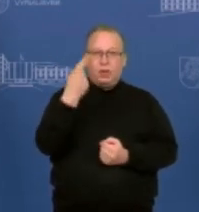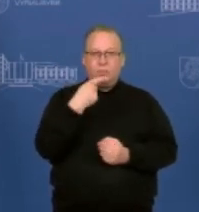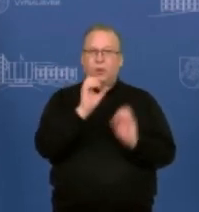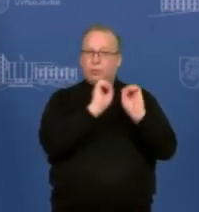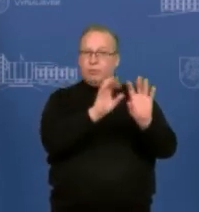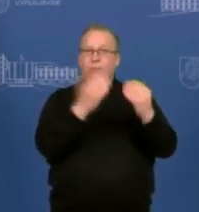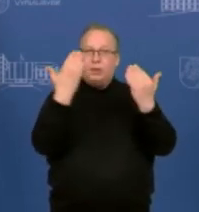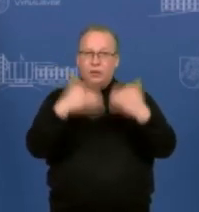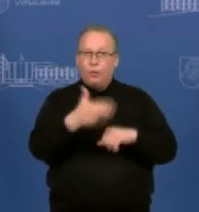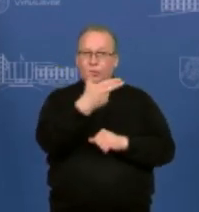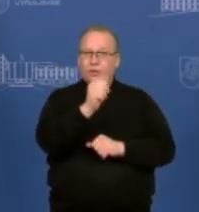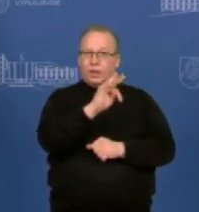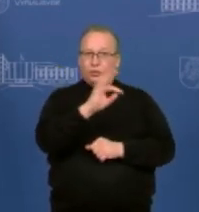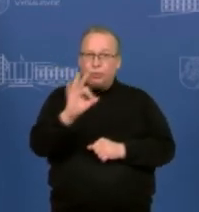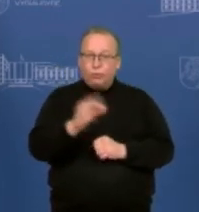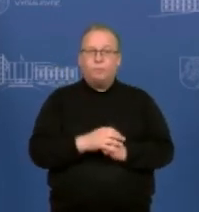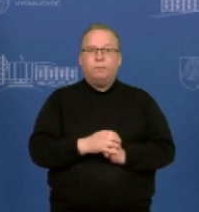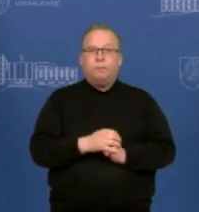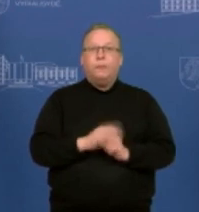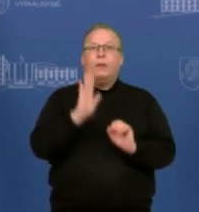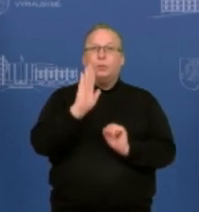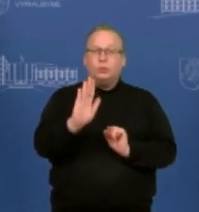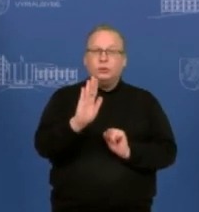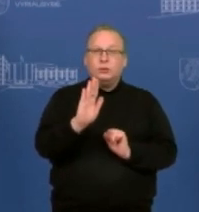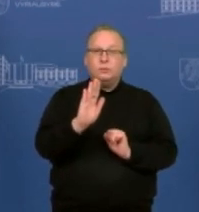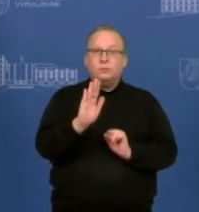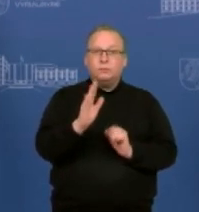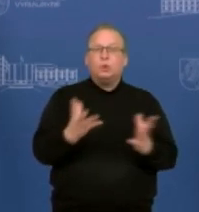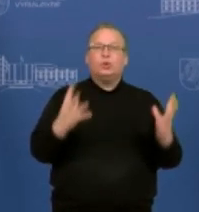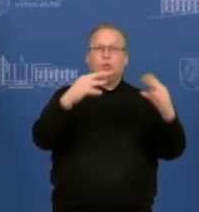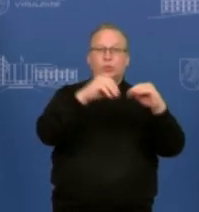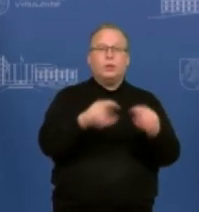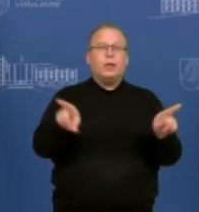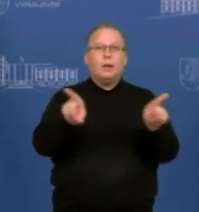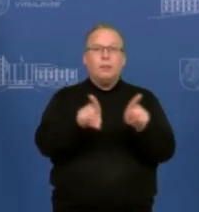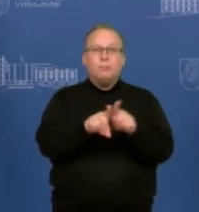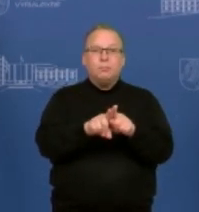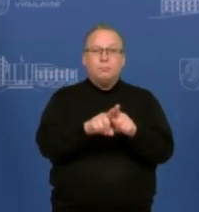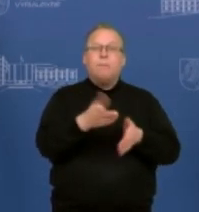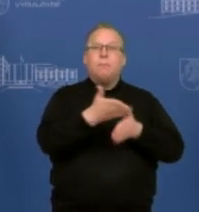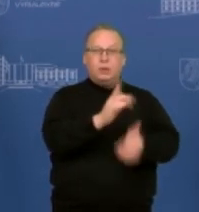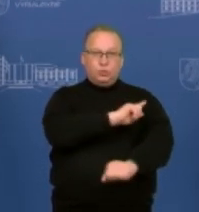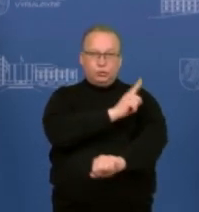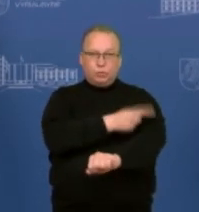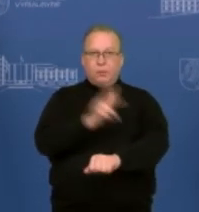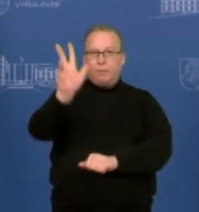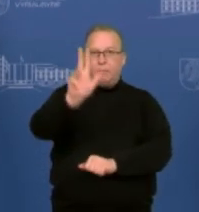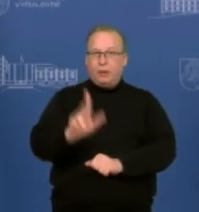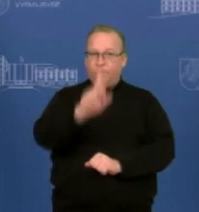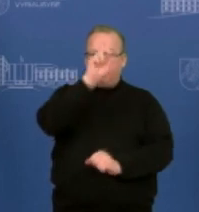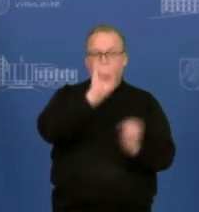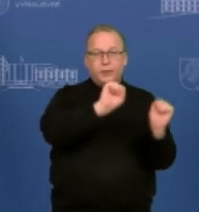įvykiai, kurie mūsų visus šią dabar sutelkė, jie padės ir sustiprinti Baltijos šalių gynybą.